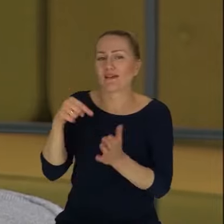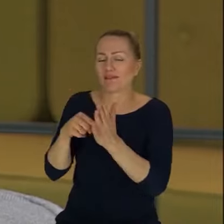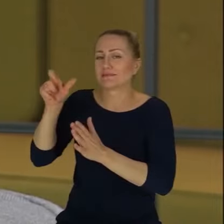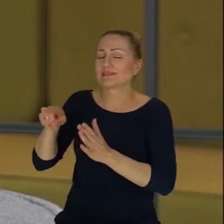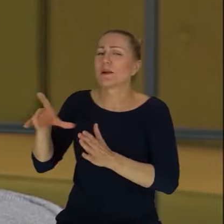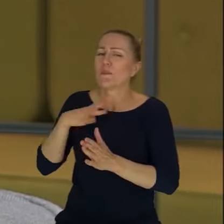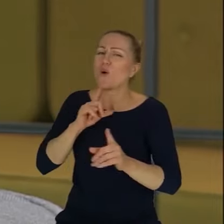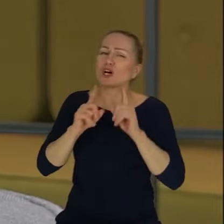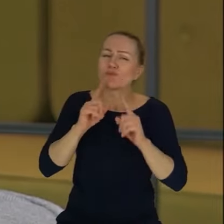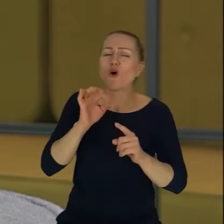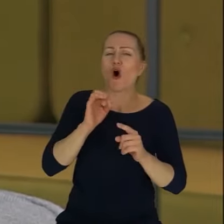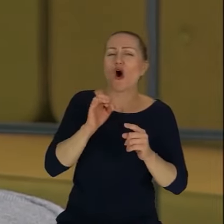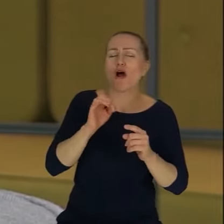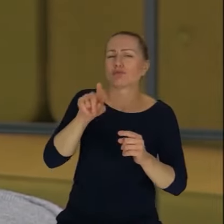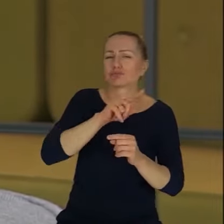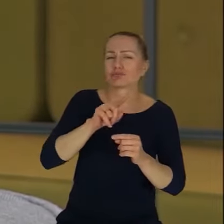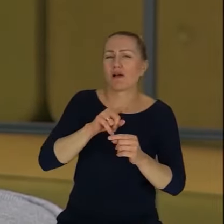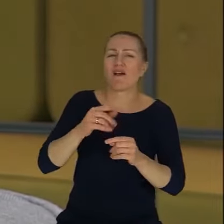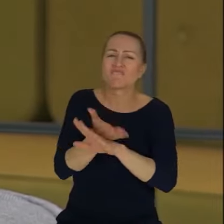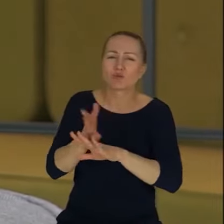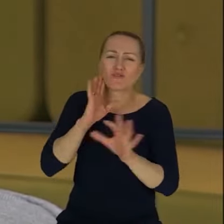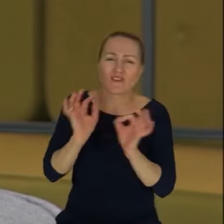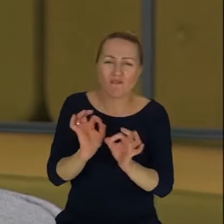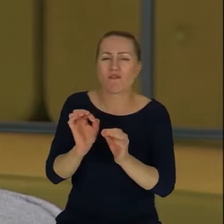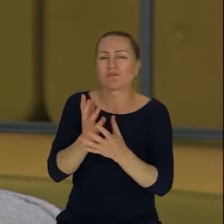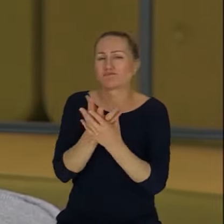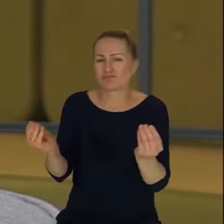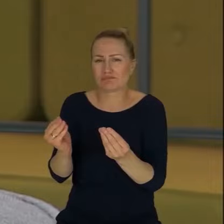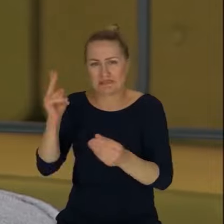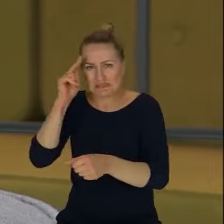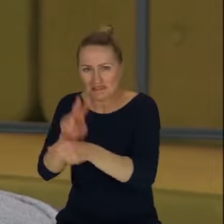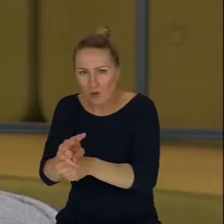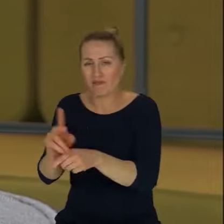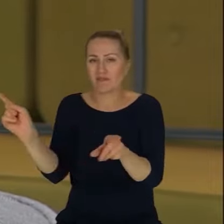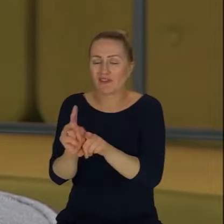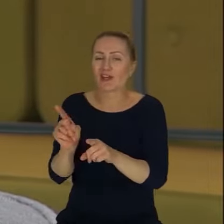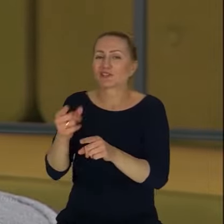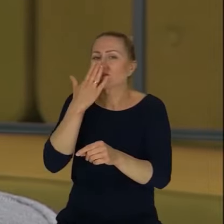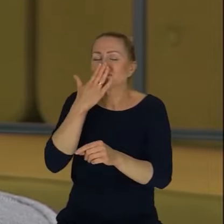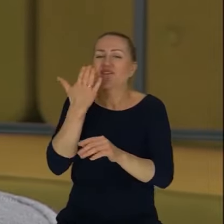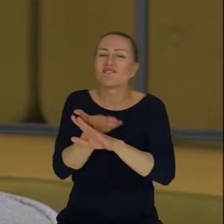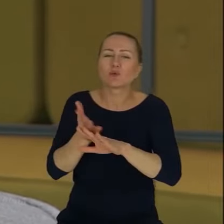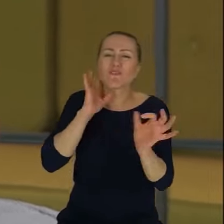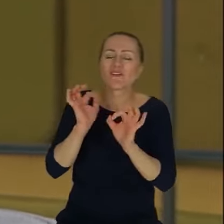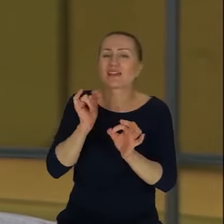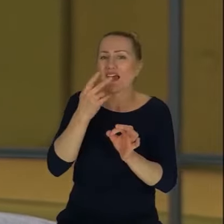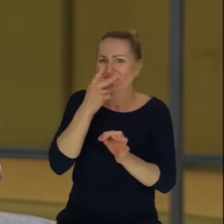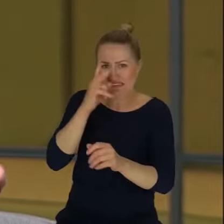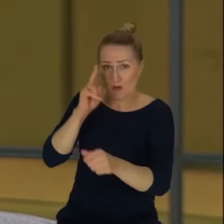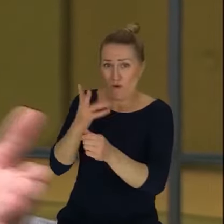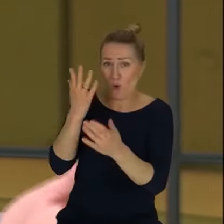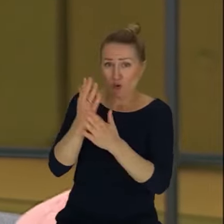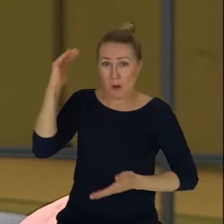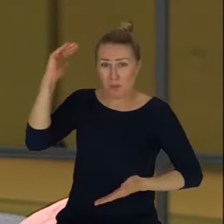utracie zaufania. Jak się dzisiaj pomaga przy takim niskim kredycie zaufania? Jeżeli pomagacie, Wasza fundacja